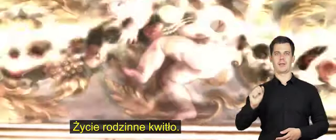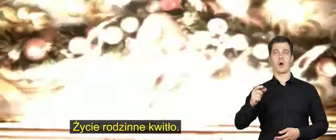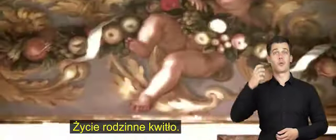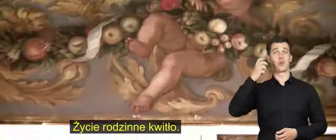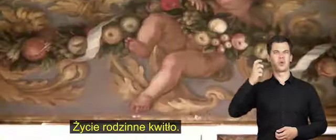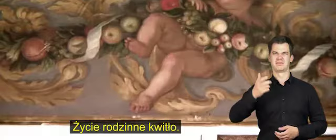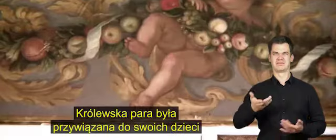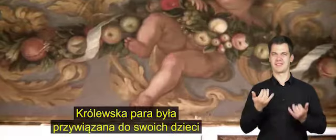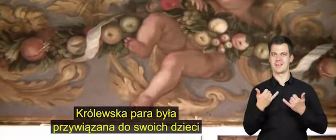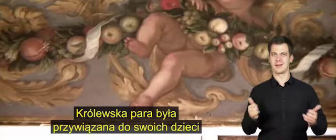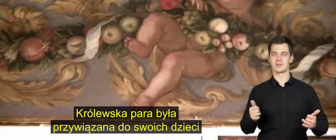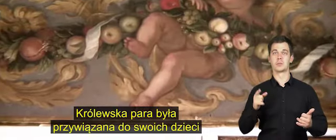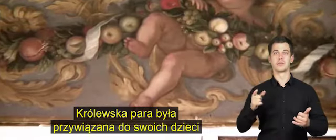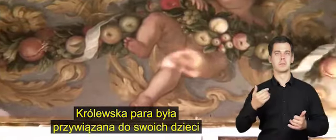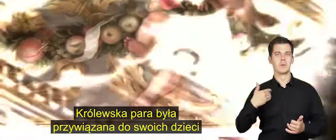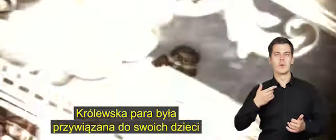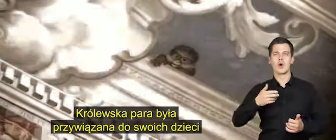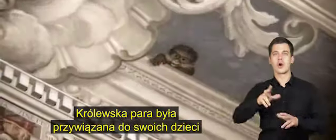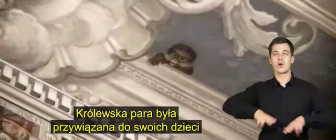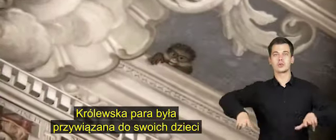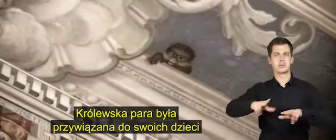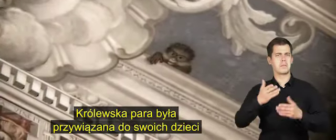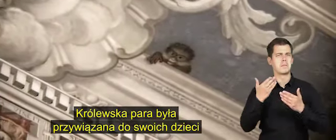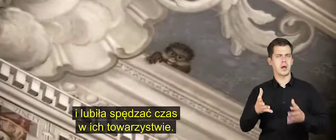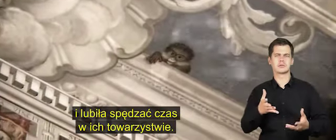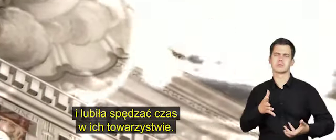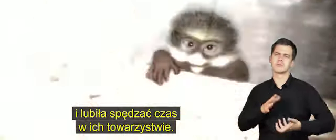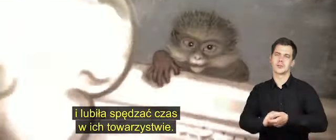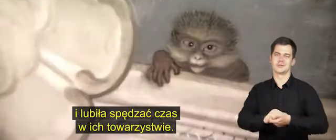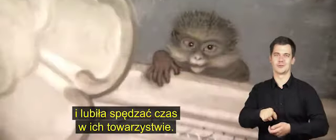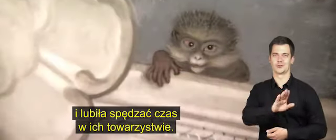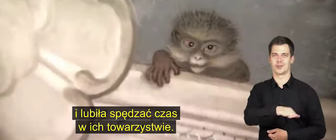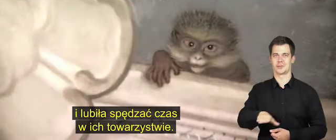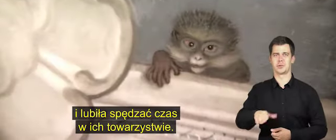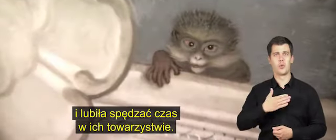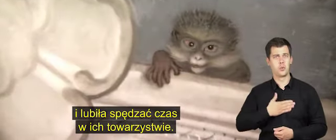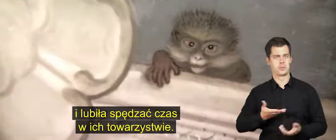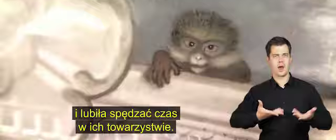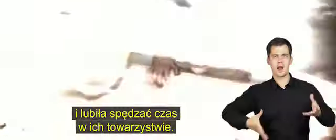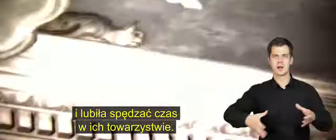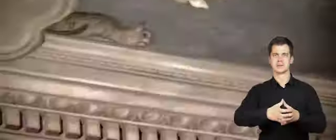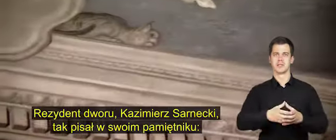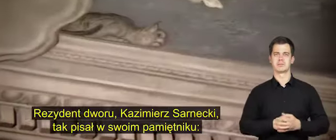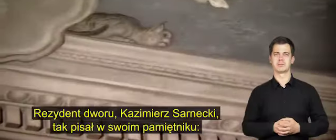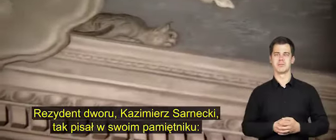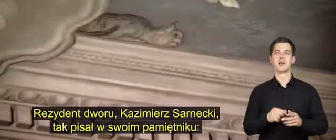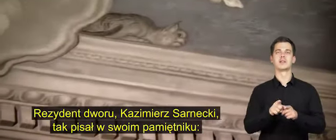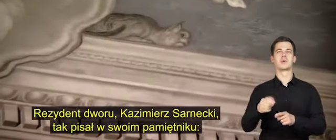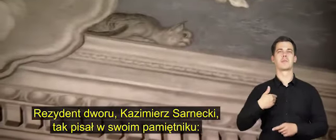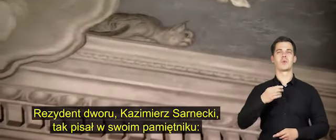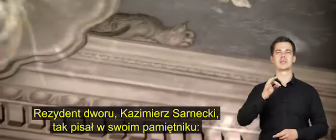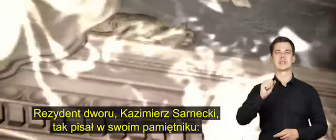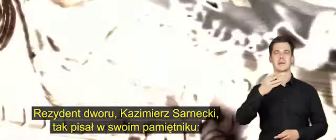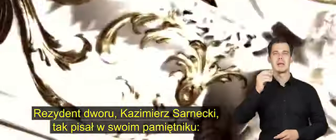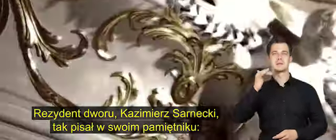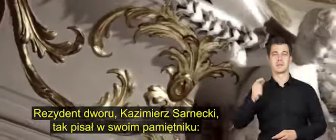Życie rodzinne kwitło. Królewska para była przywiązana do swoich dzieci i lubiła spędzać czas w ich towarzystwie. Rezydent dworu